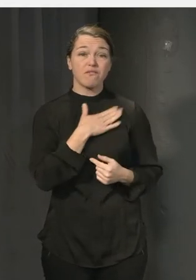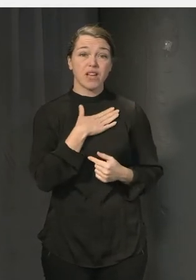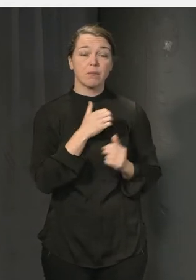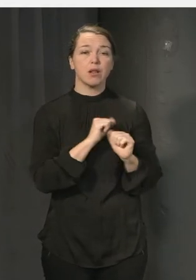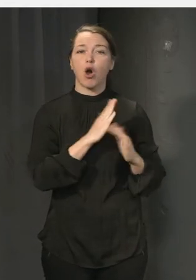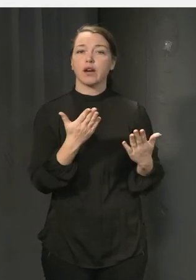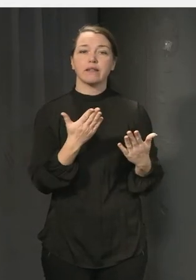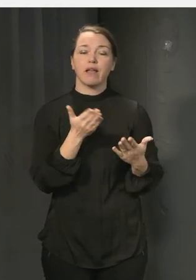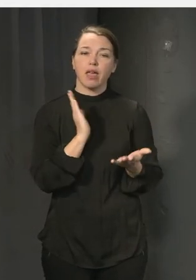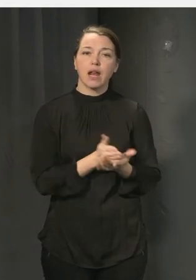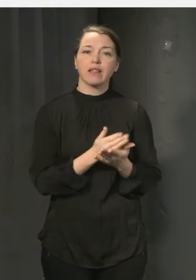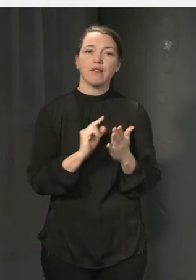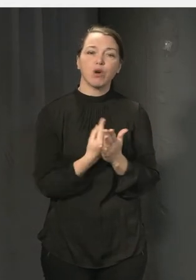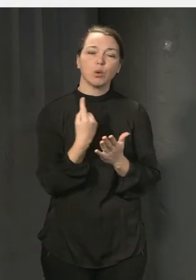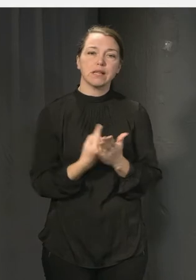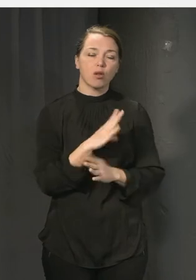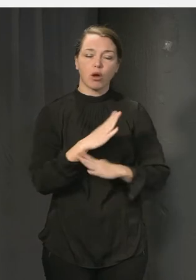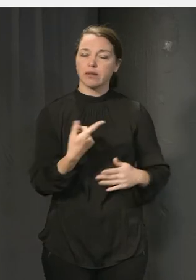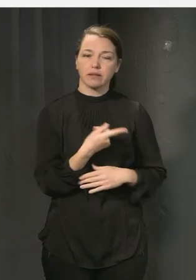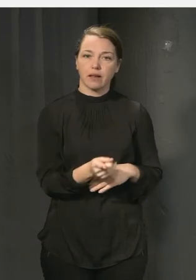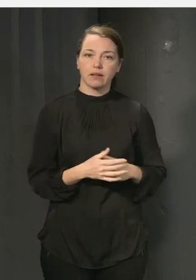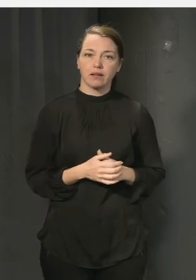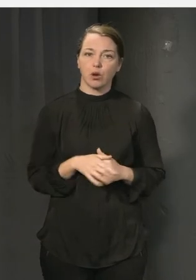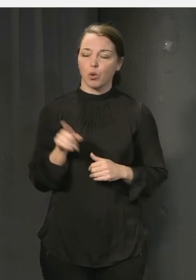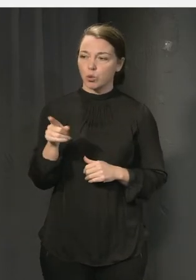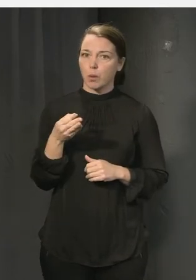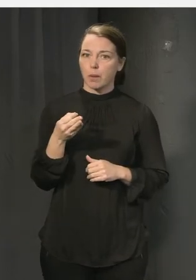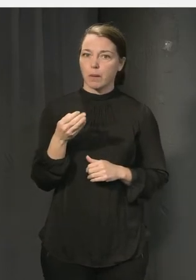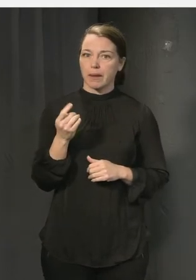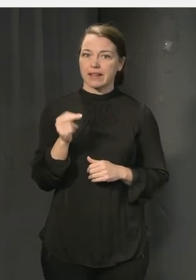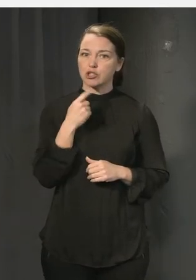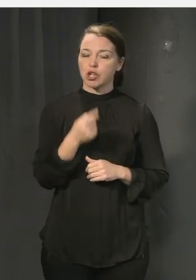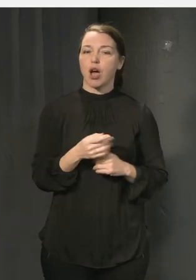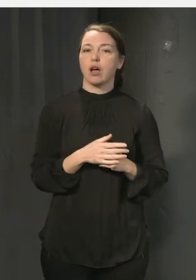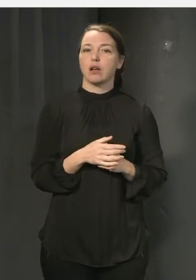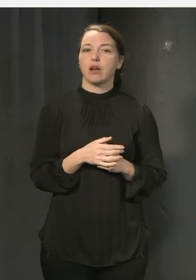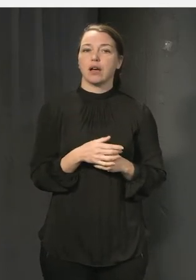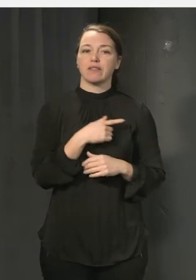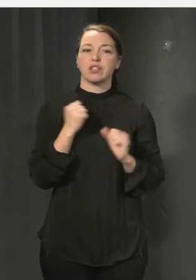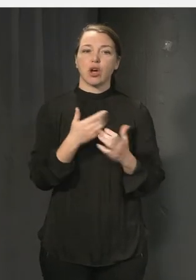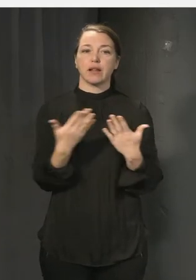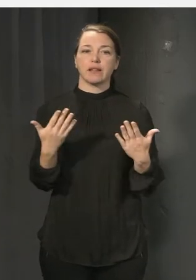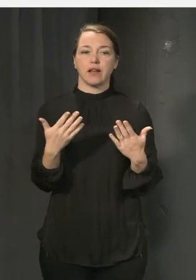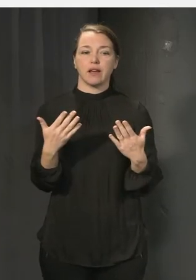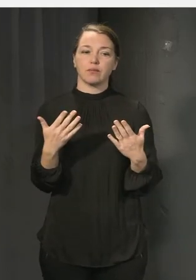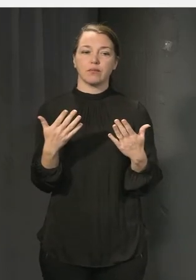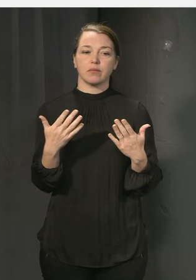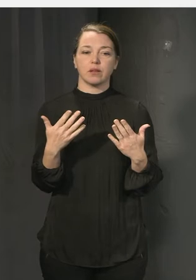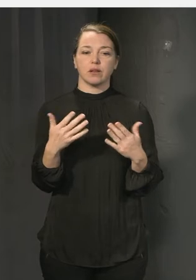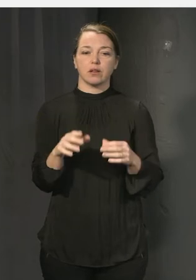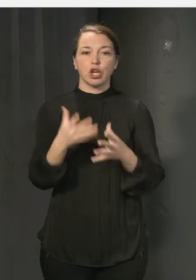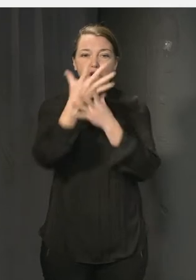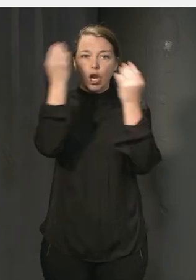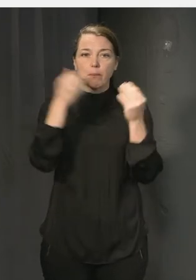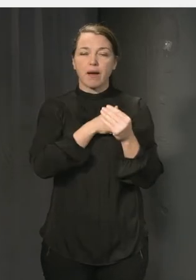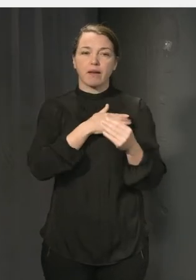förutsättningarna. Och jag tror att det som du var inne på här tidigt, att inte gå ifrån det här sammanhållna uppdraget, där